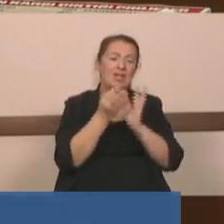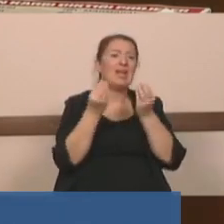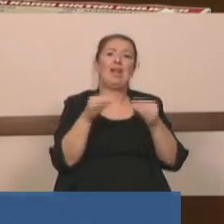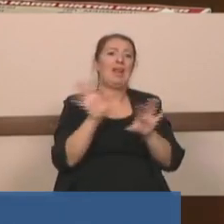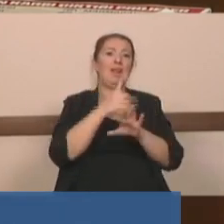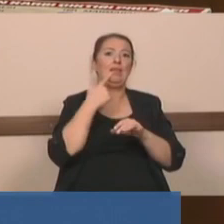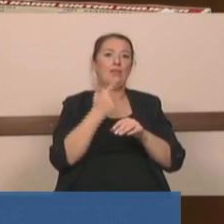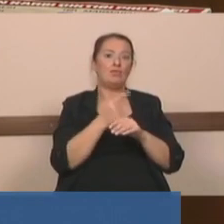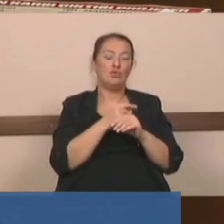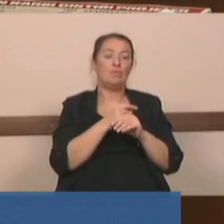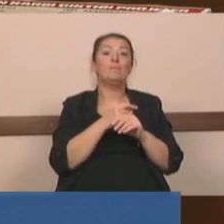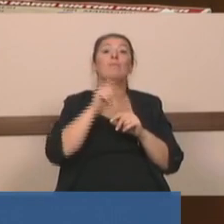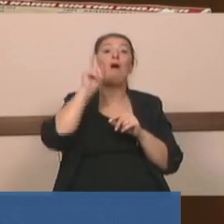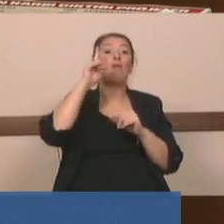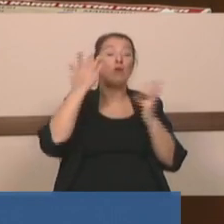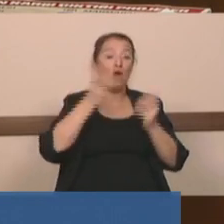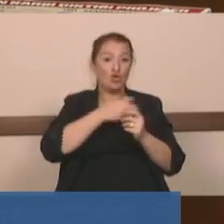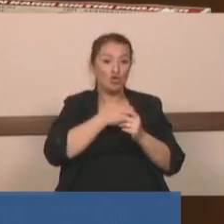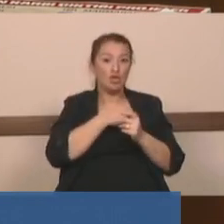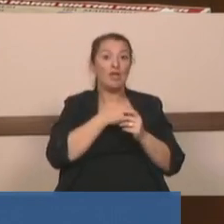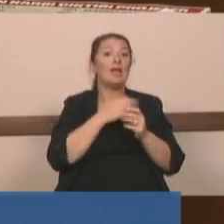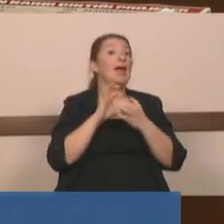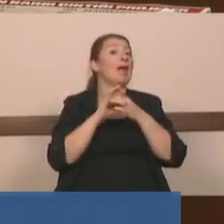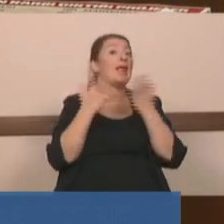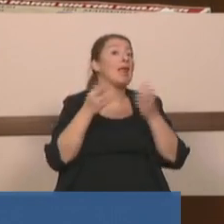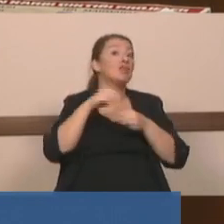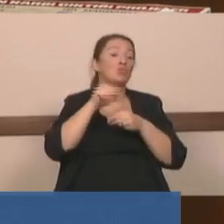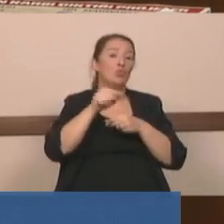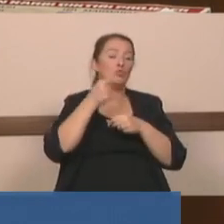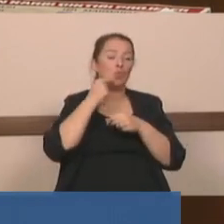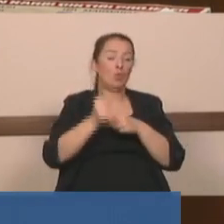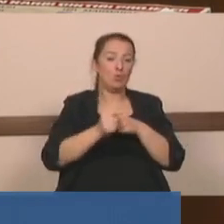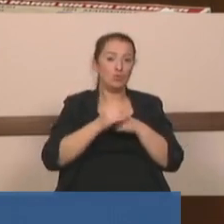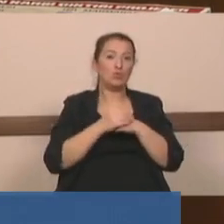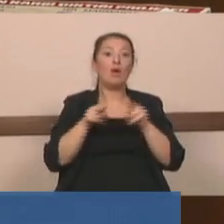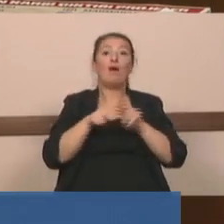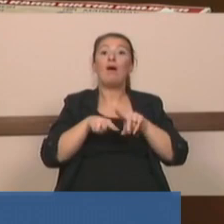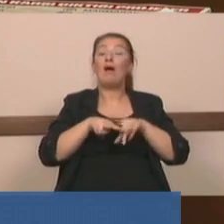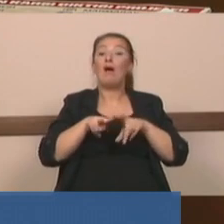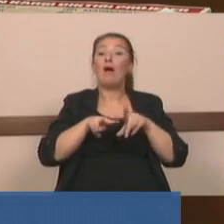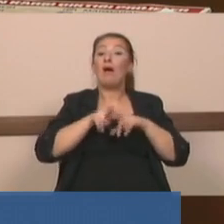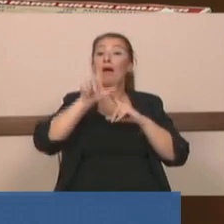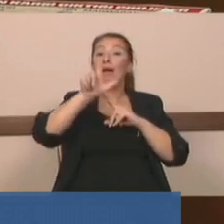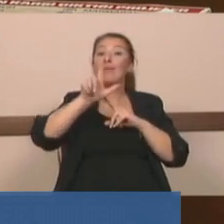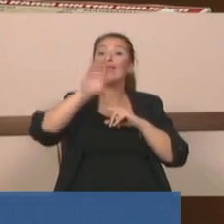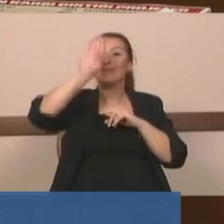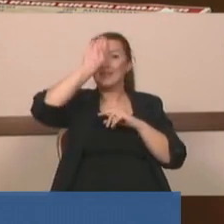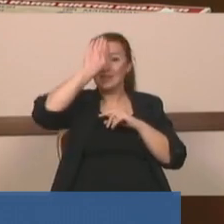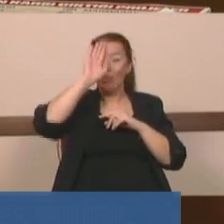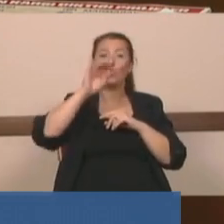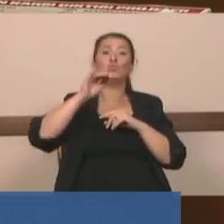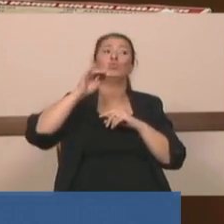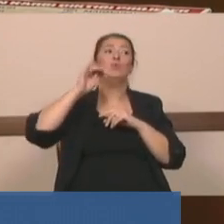Allah aşkına. Neye göre bunu kullanıyorsunuz? Kanal İstanbul'un ihanet olmadığını,